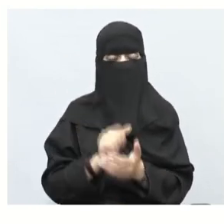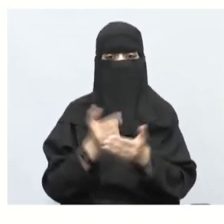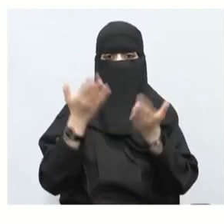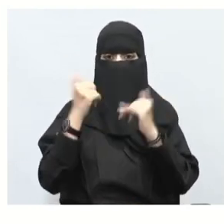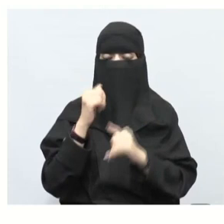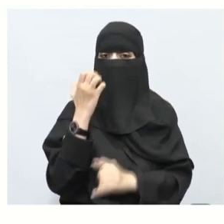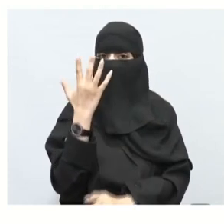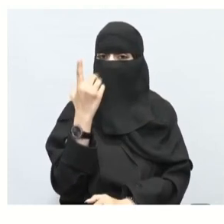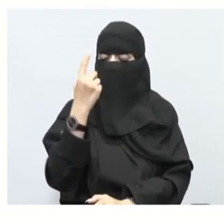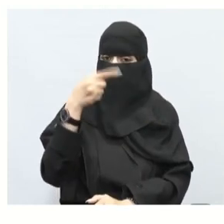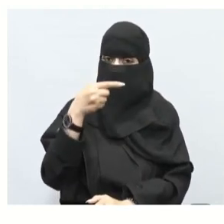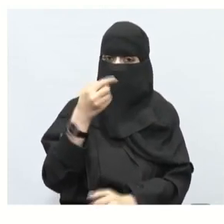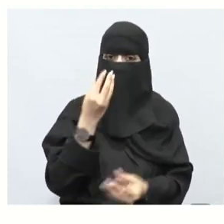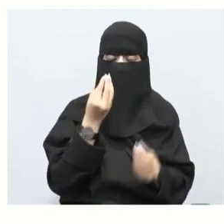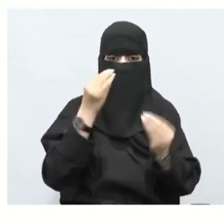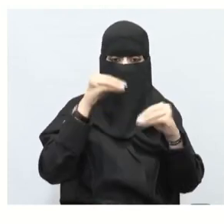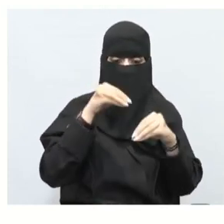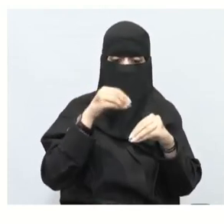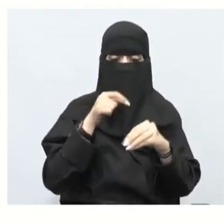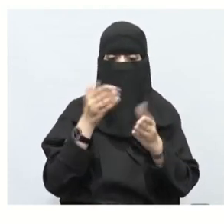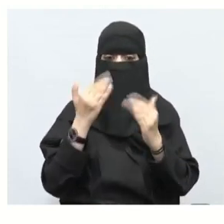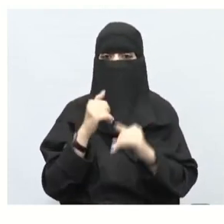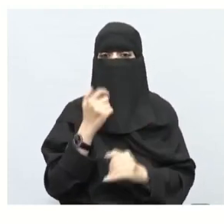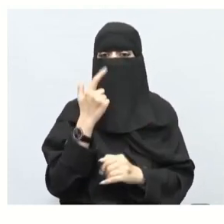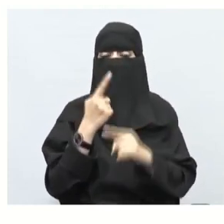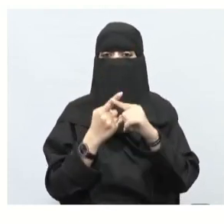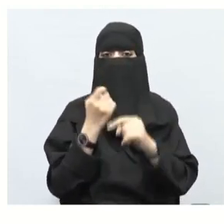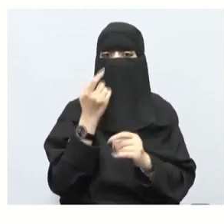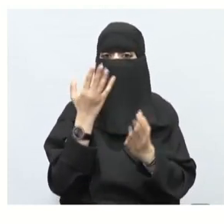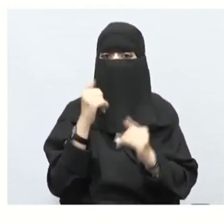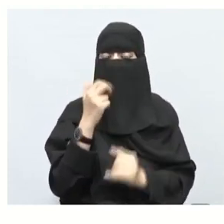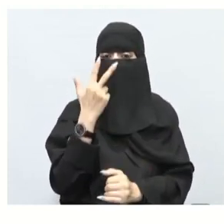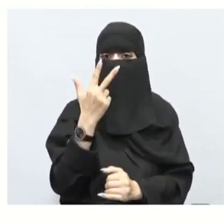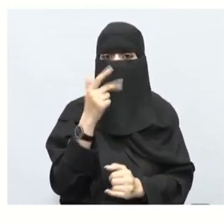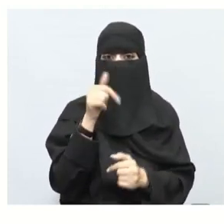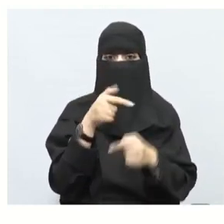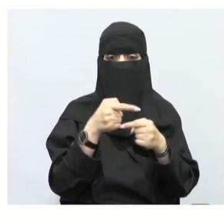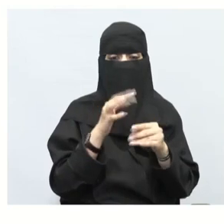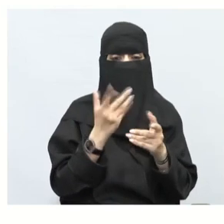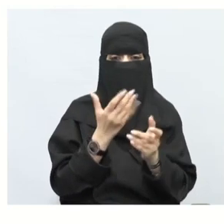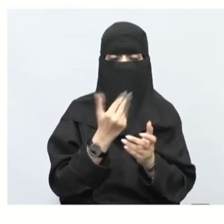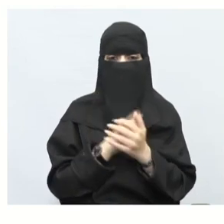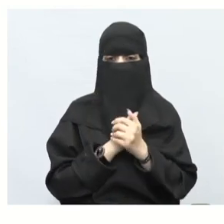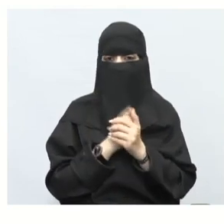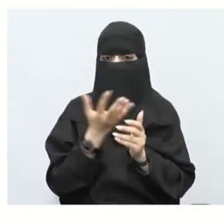والخمسة عشر الزيادة والثمانية الزيادة هل تطلع عندنا لبنى أم لا؟